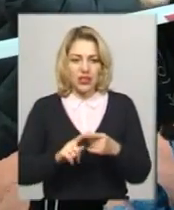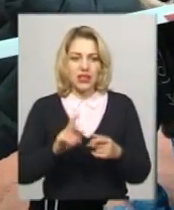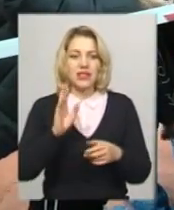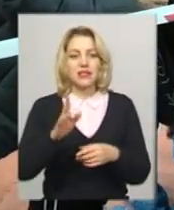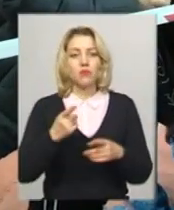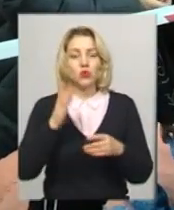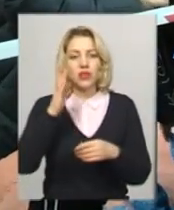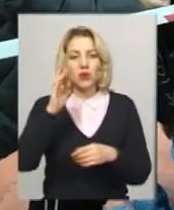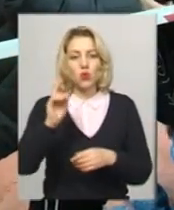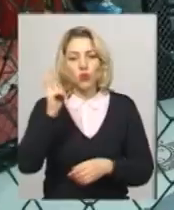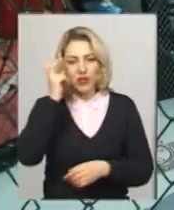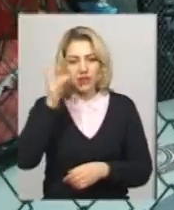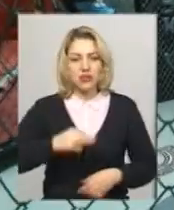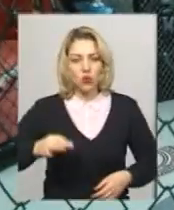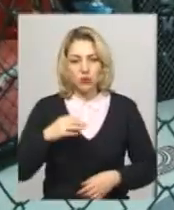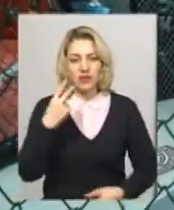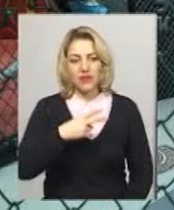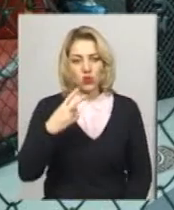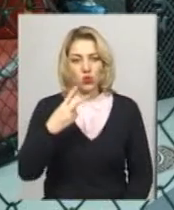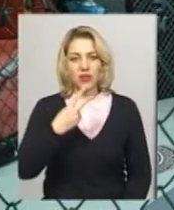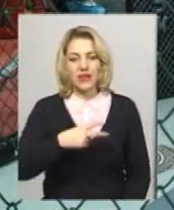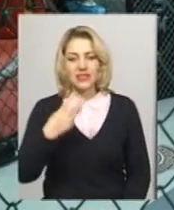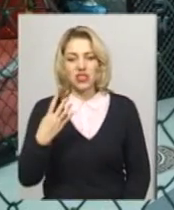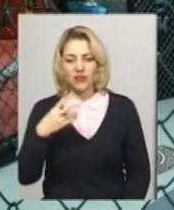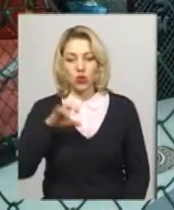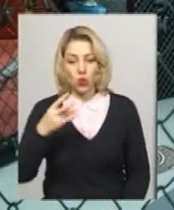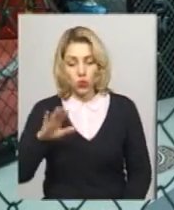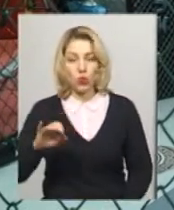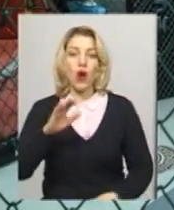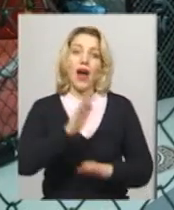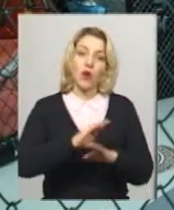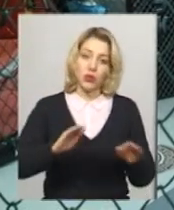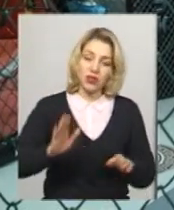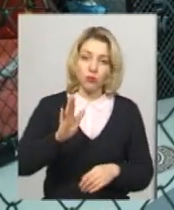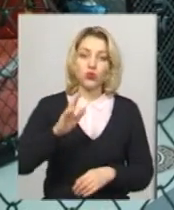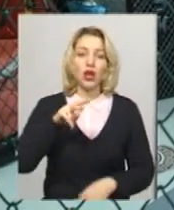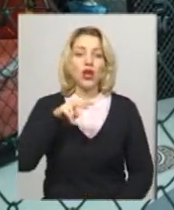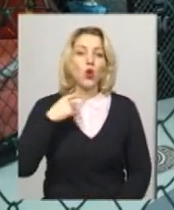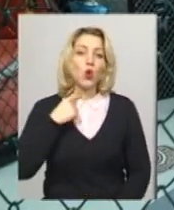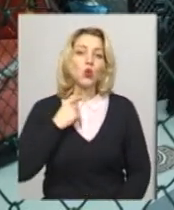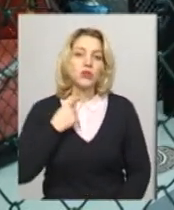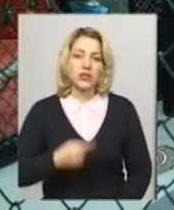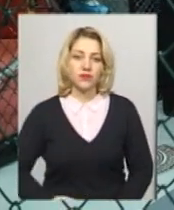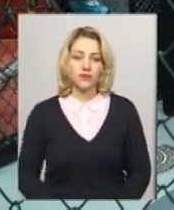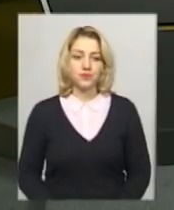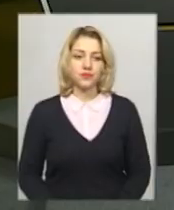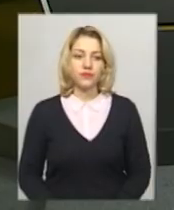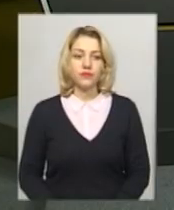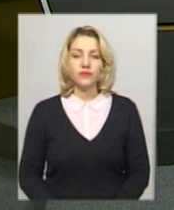області на 22-24 лютого. В дітей – на березень у Луцьку. Світлана Поробок, Дем'ян Цегольник, новини «Поділяцентр».